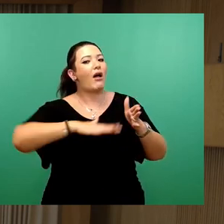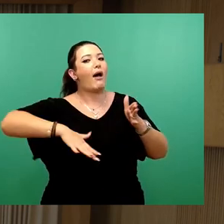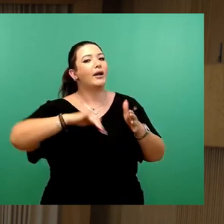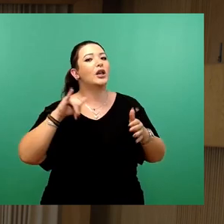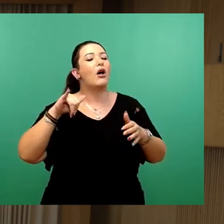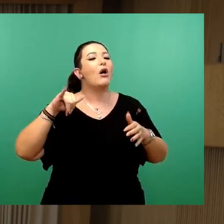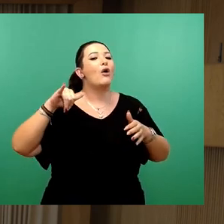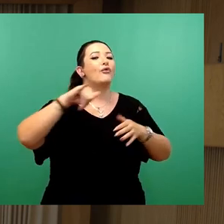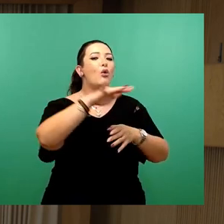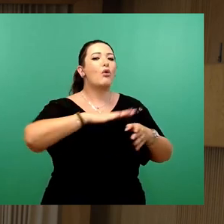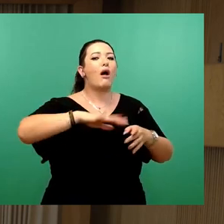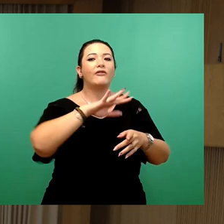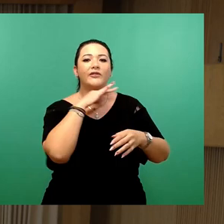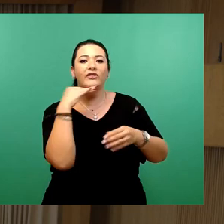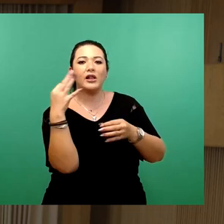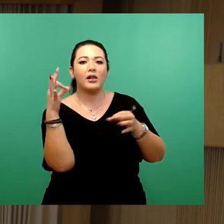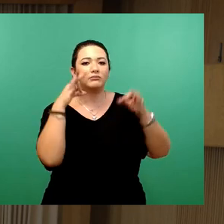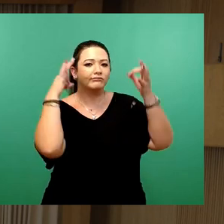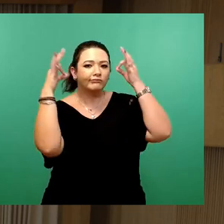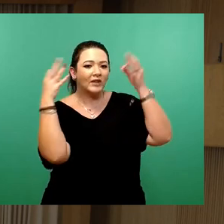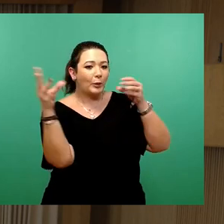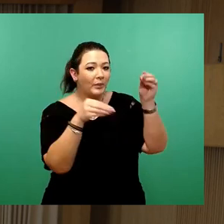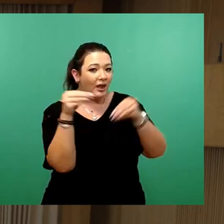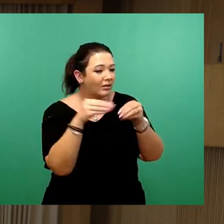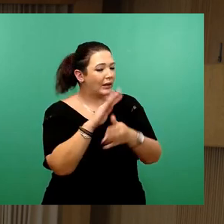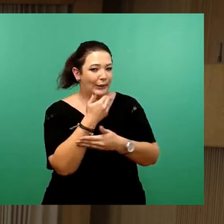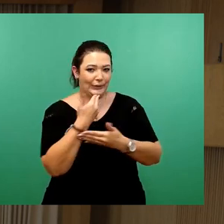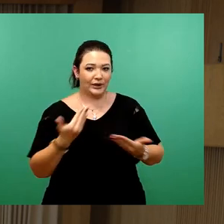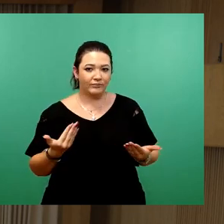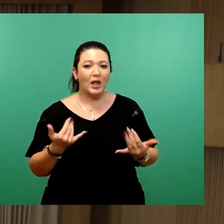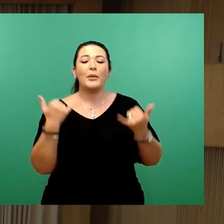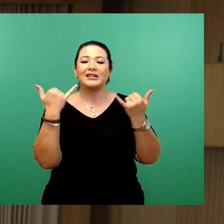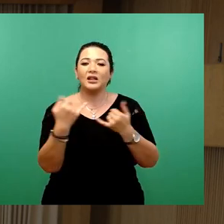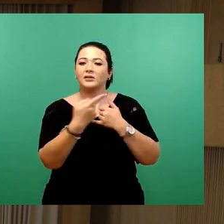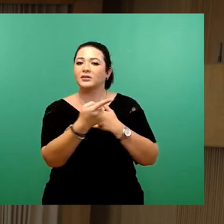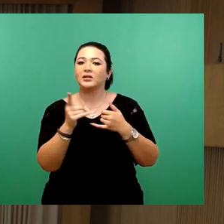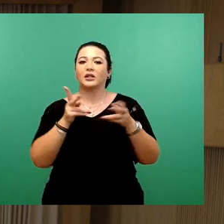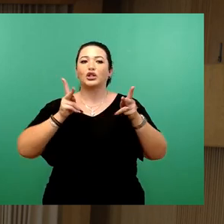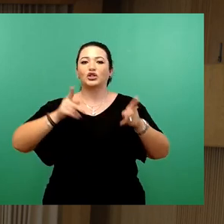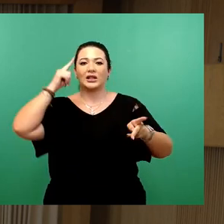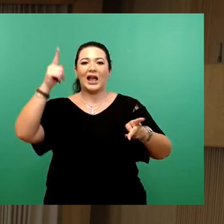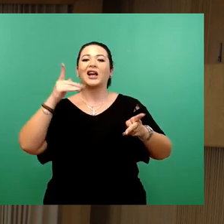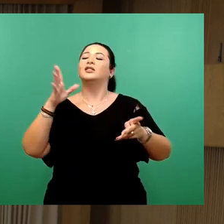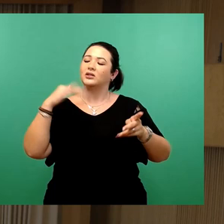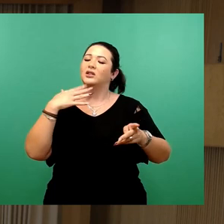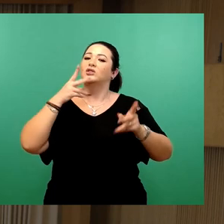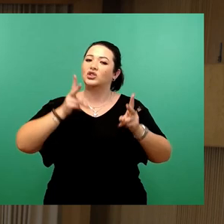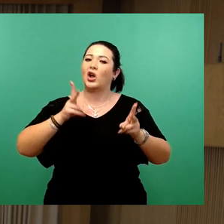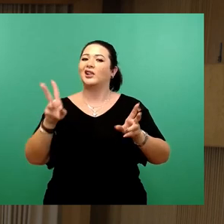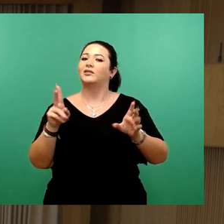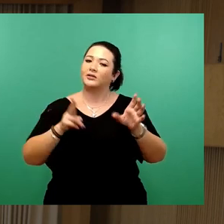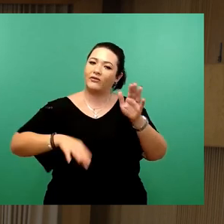seitens des OBs oder der Verwaltung vorgesehen, dass in Zukunft der Stadtrat aktiv mit in die